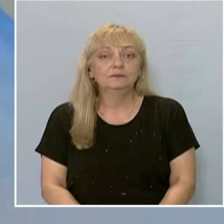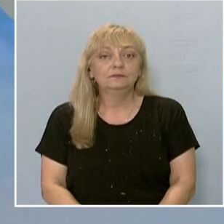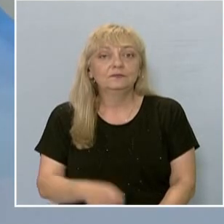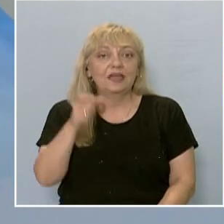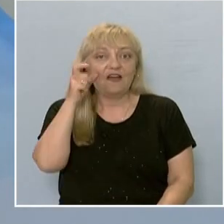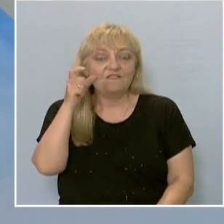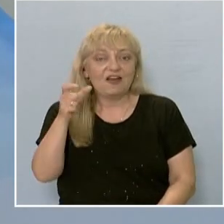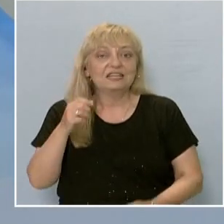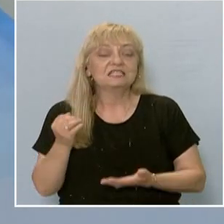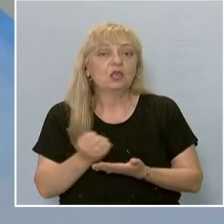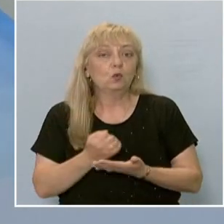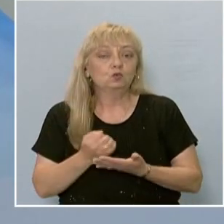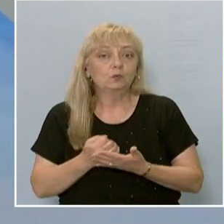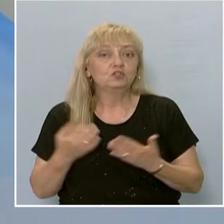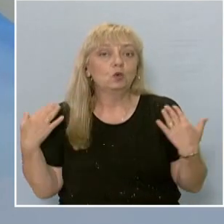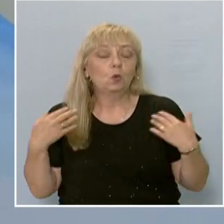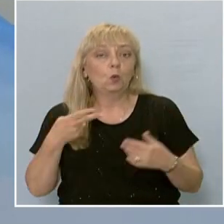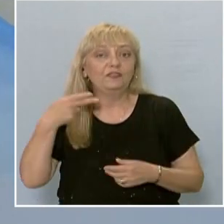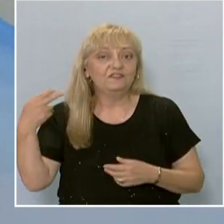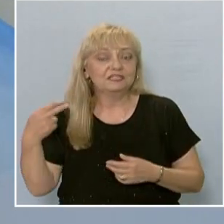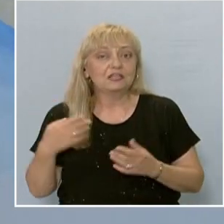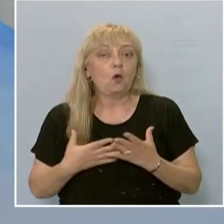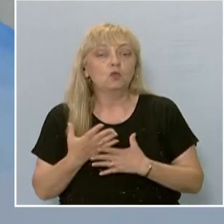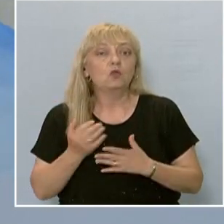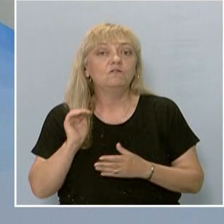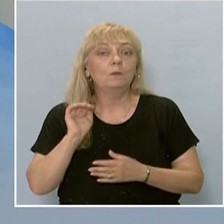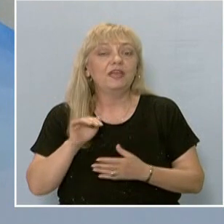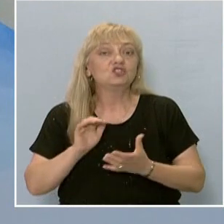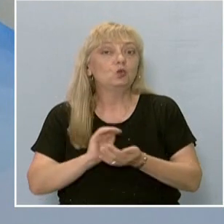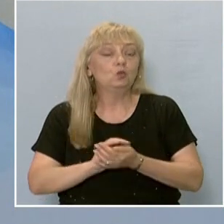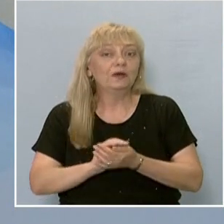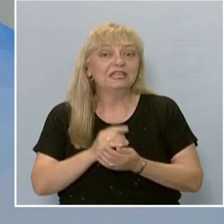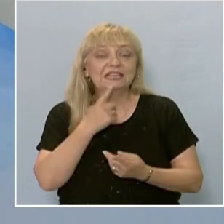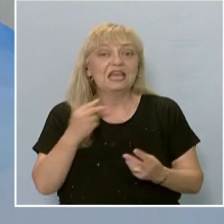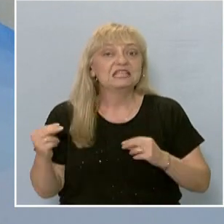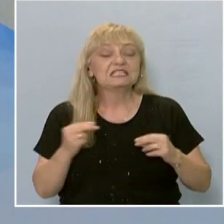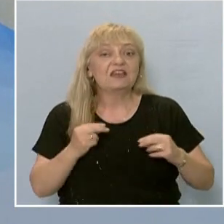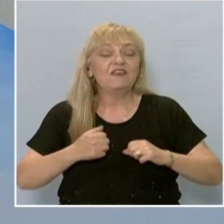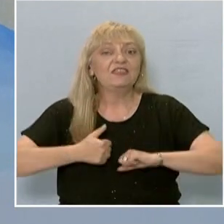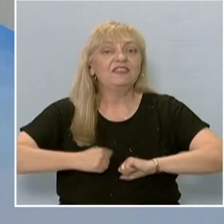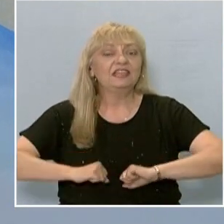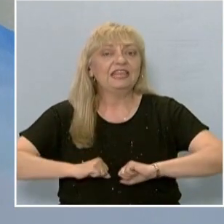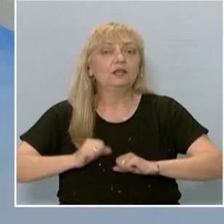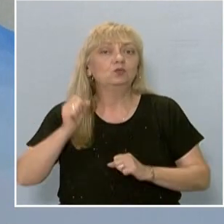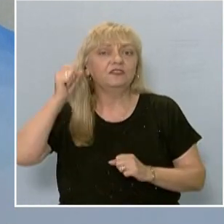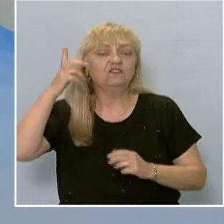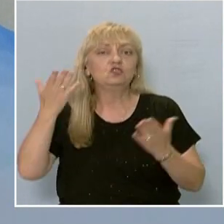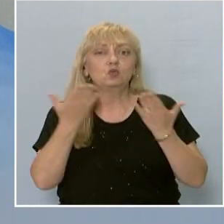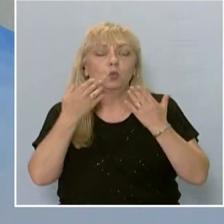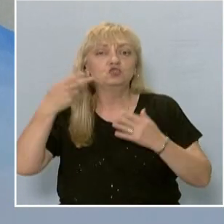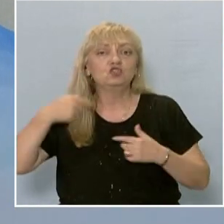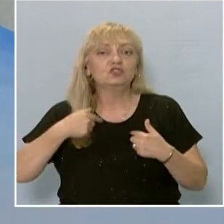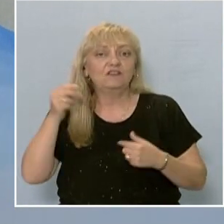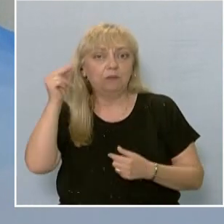Варненският економически университет отново беше домакин на съвета на ректорите на висшите училища у нас. Представители на